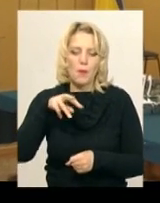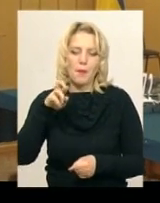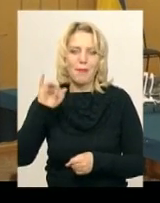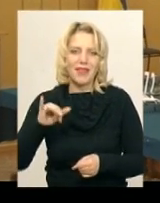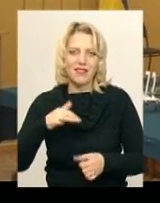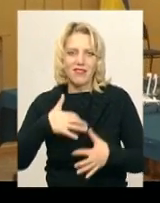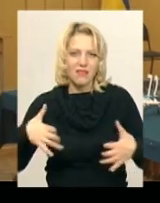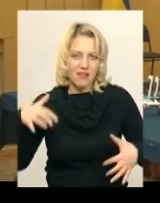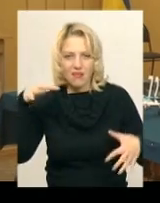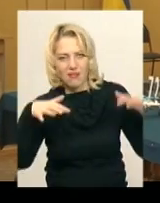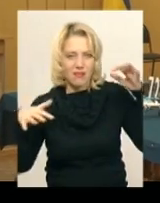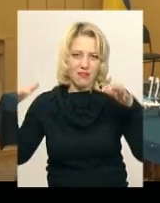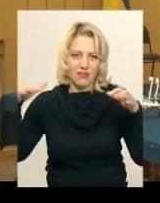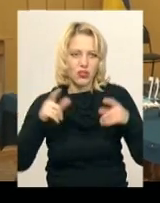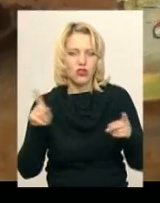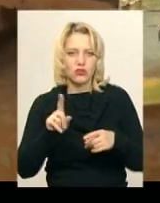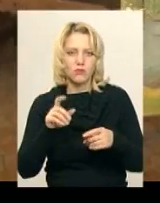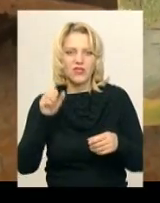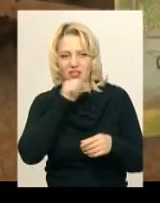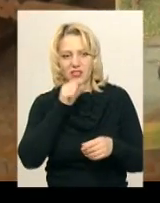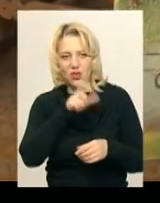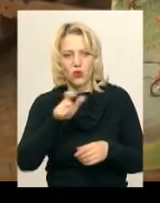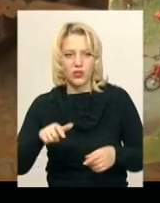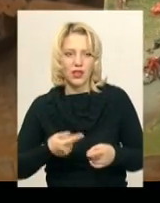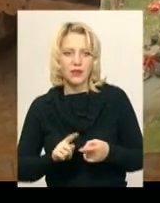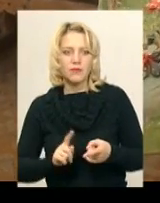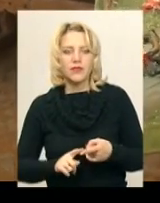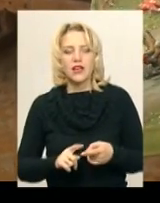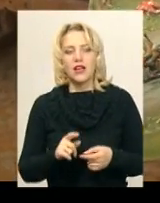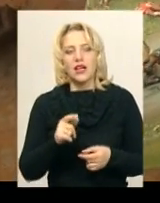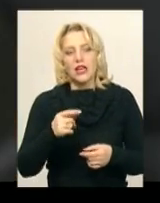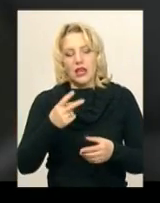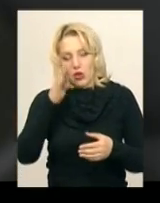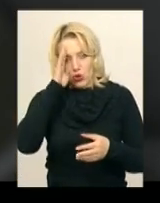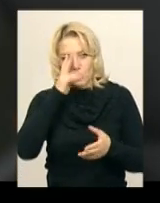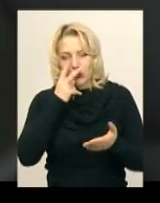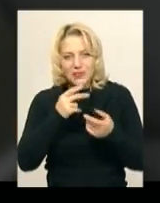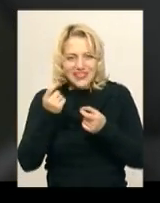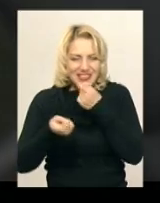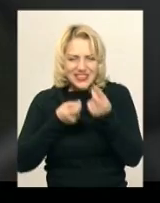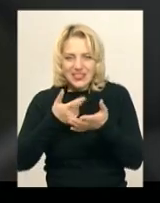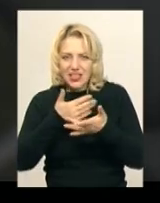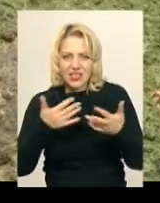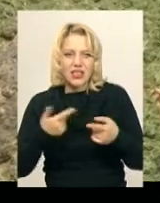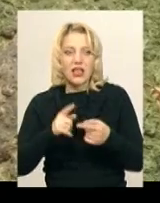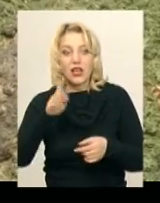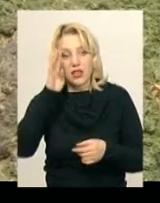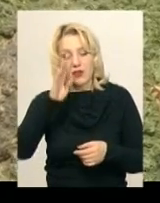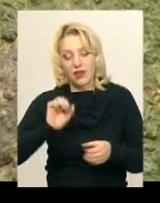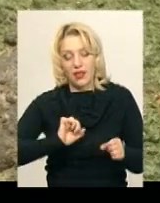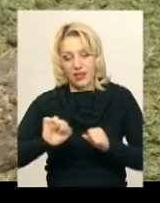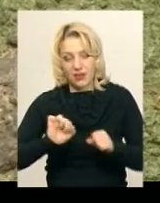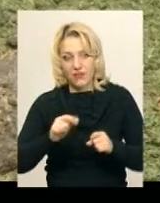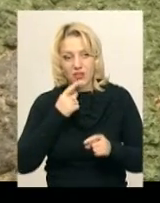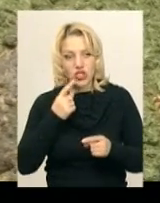їсти. Кровожерність інфікованих вірусом хлопець відтворив із дрібними деталями. Його керівник Дмитро Стельмах